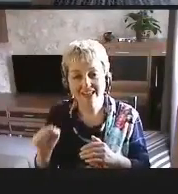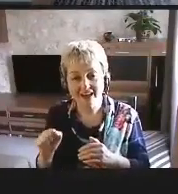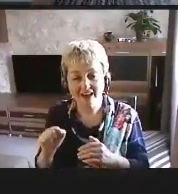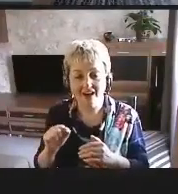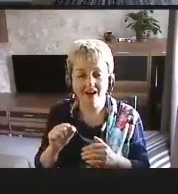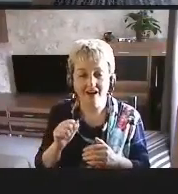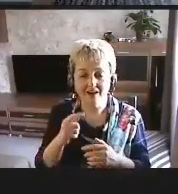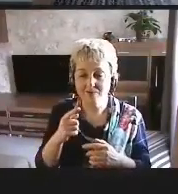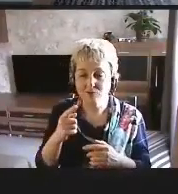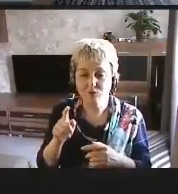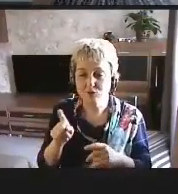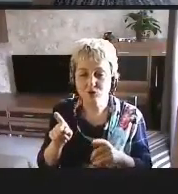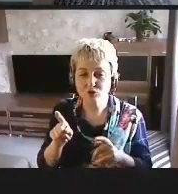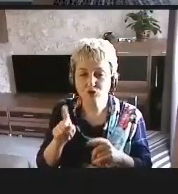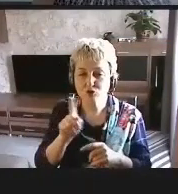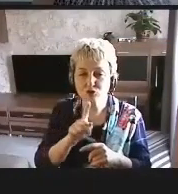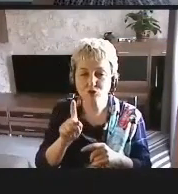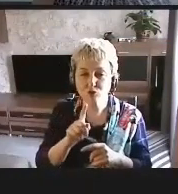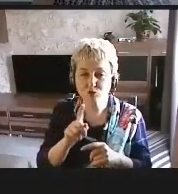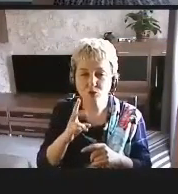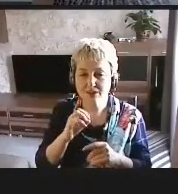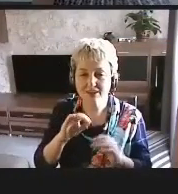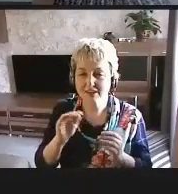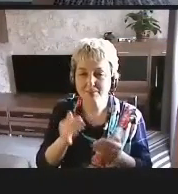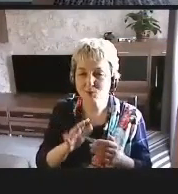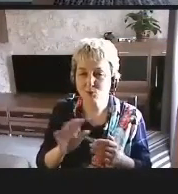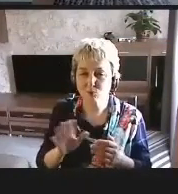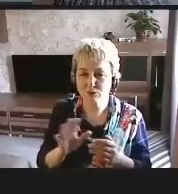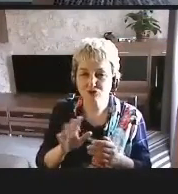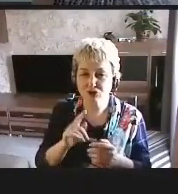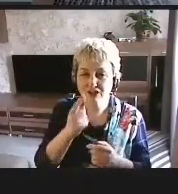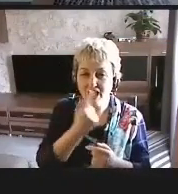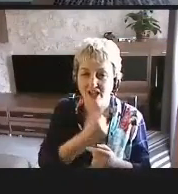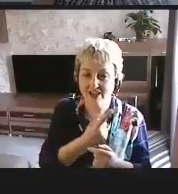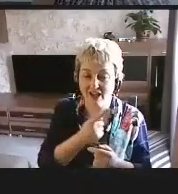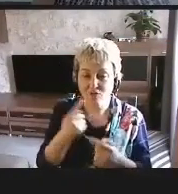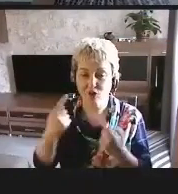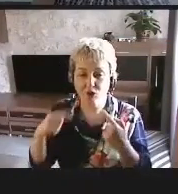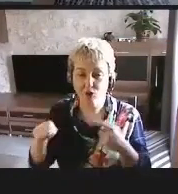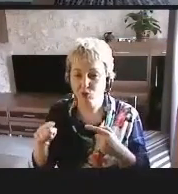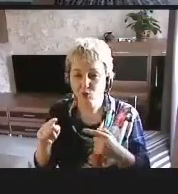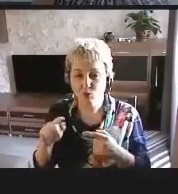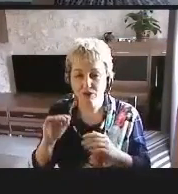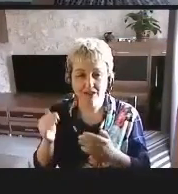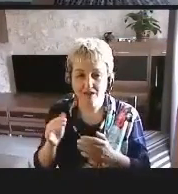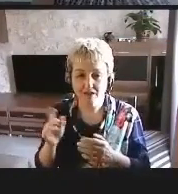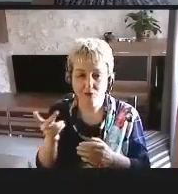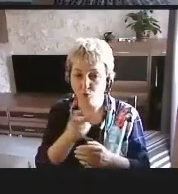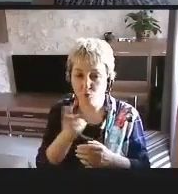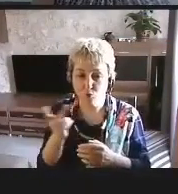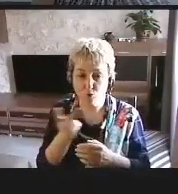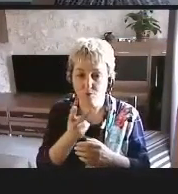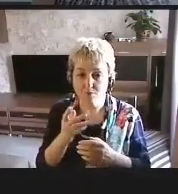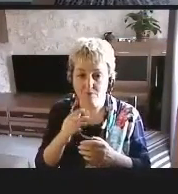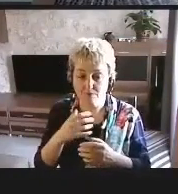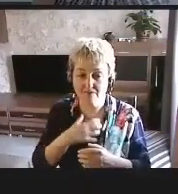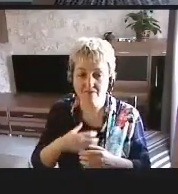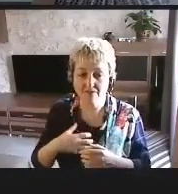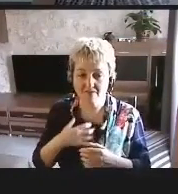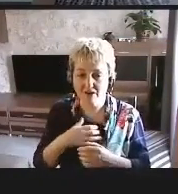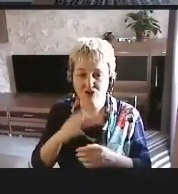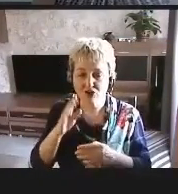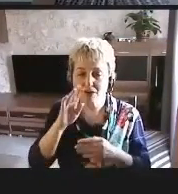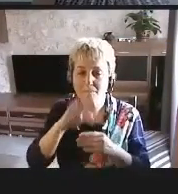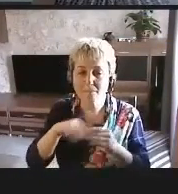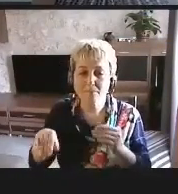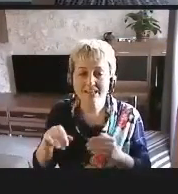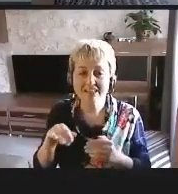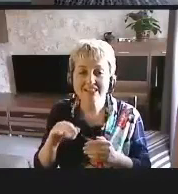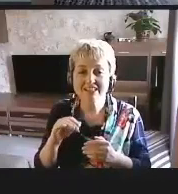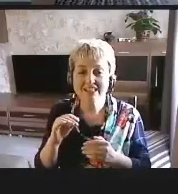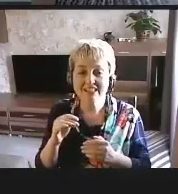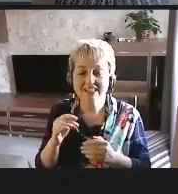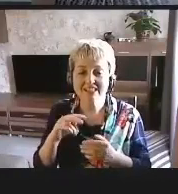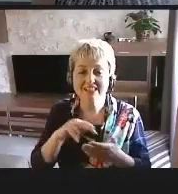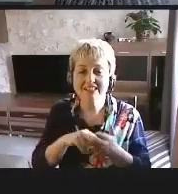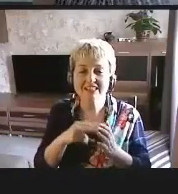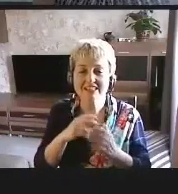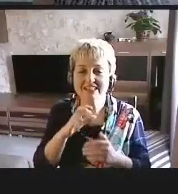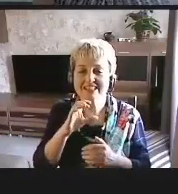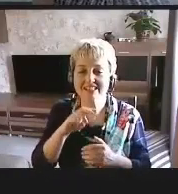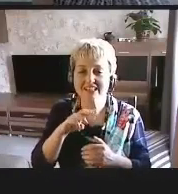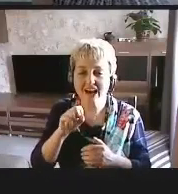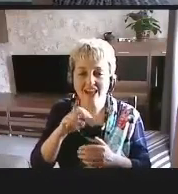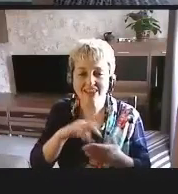никак не преуменьшает роль одного или другого. И то, и другое важно. Без стратегий